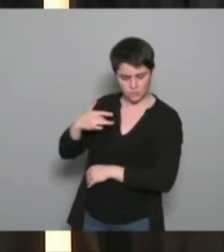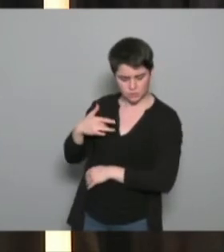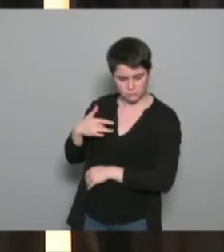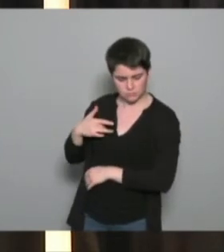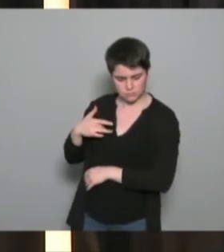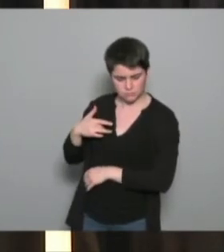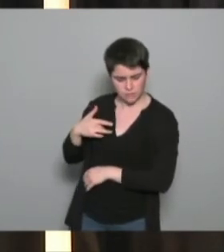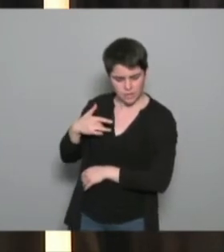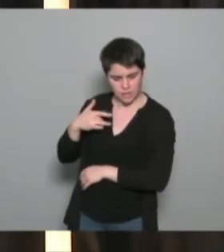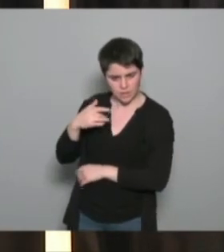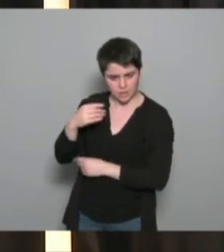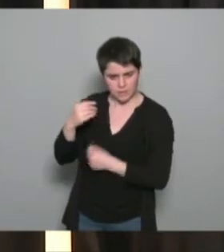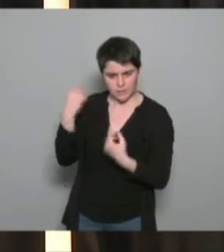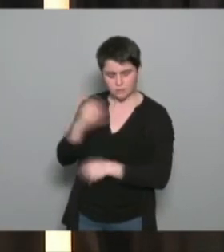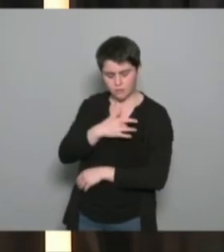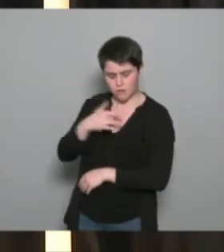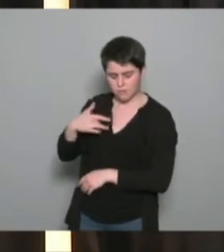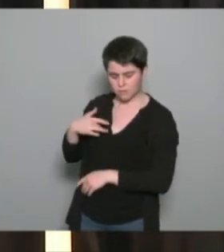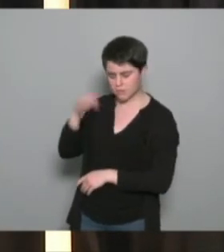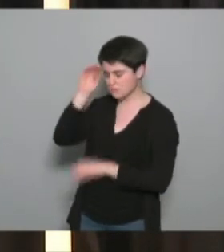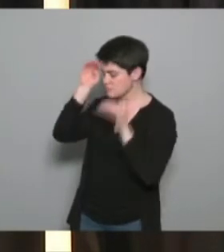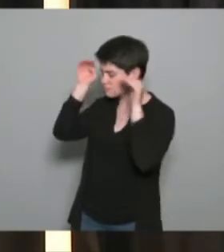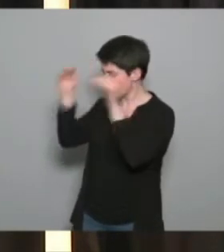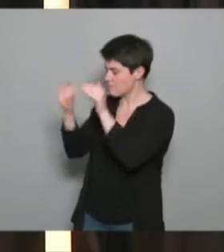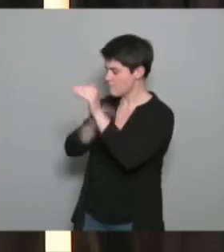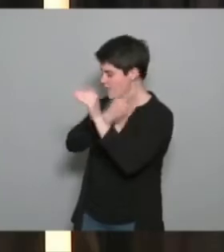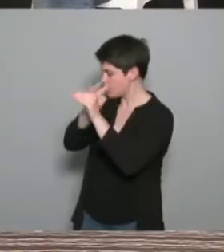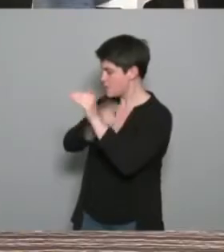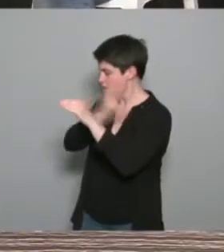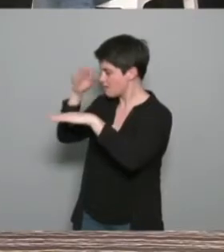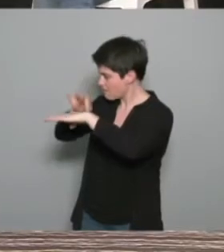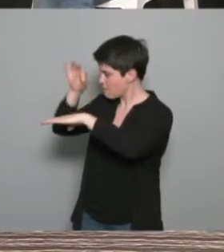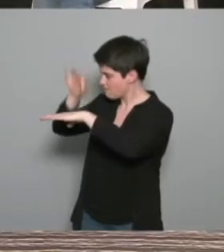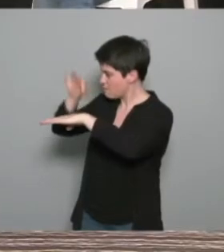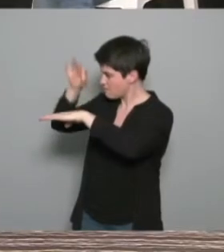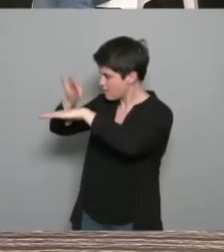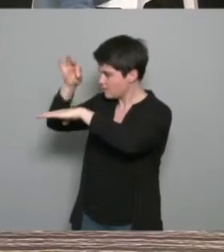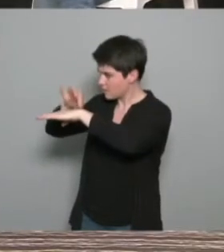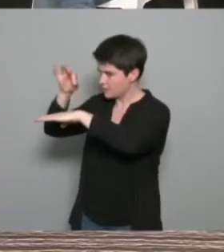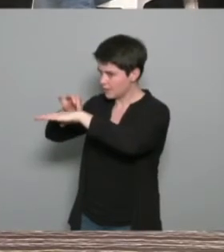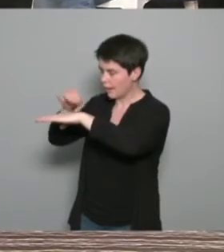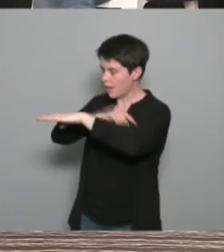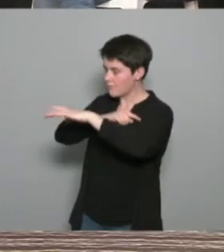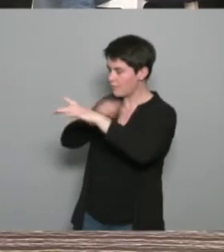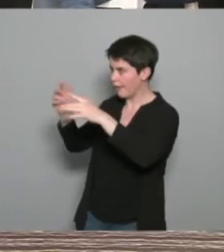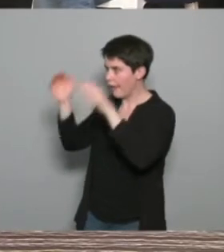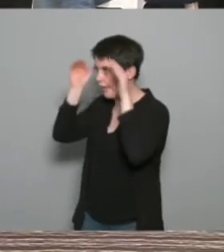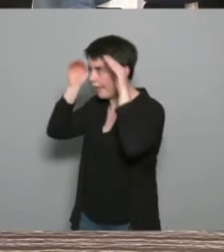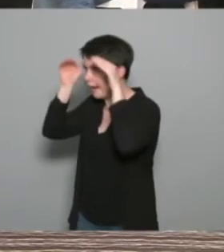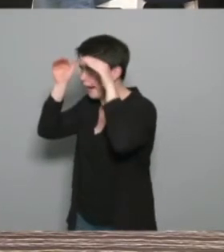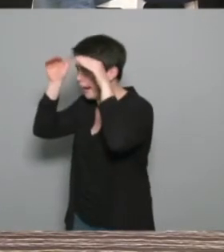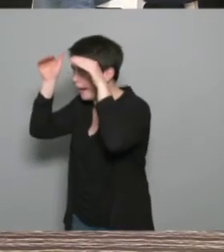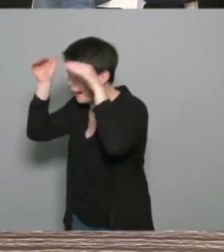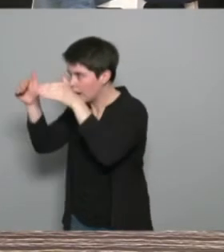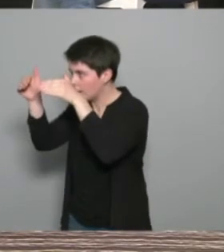aimanté par le côté médical pathologie je ne pas on est aspiré on est aspiré par ça